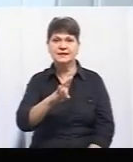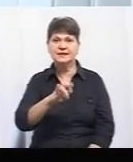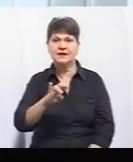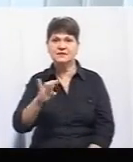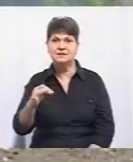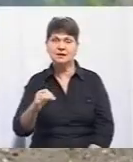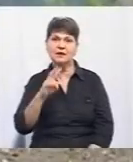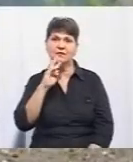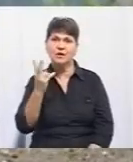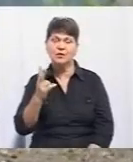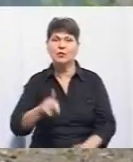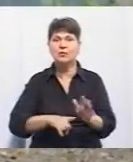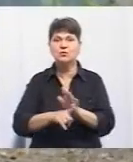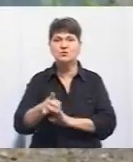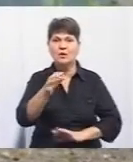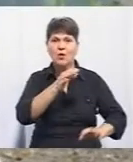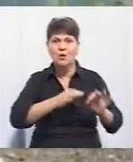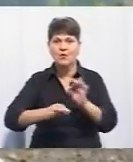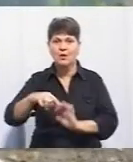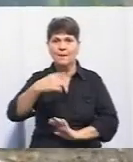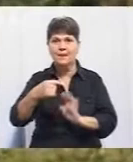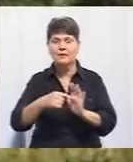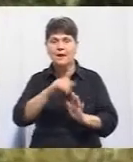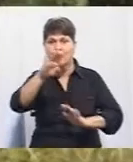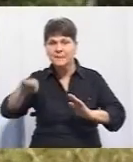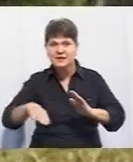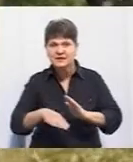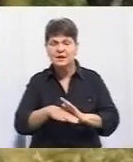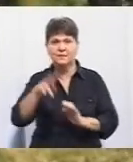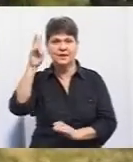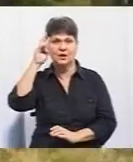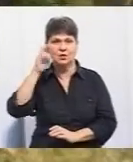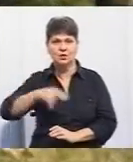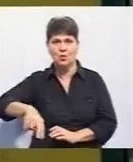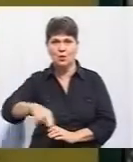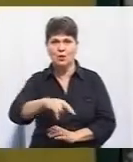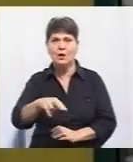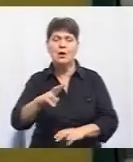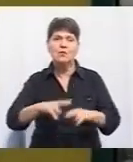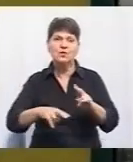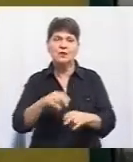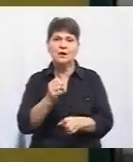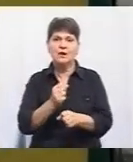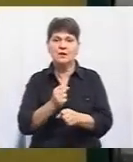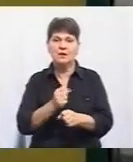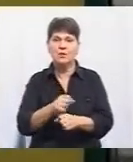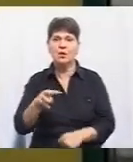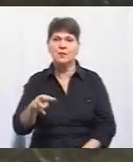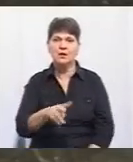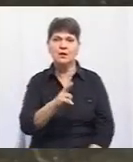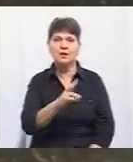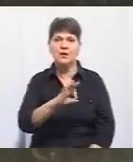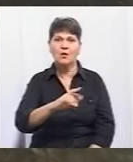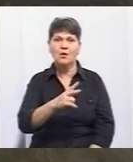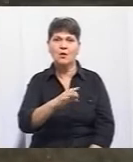роки тому мерії почали обговорювати питання щодо підземного туалету, додає Синявський. Тоді будівельні роботи міський голова Михайло Кольченко